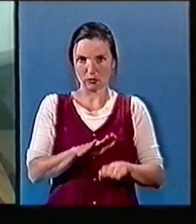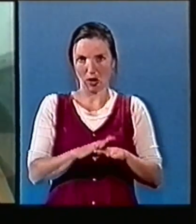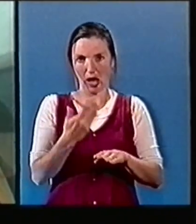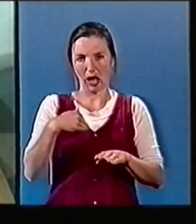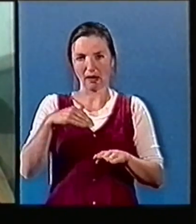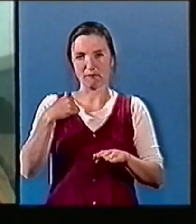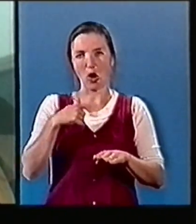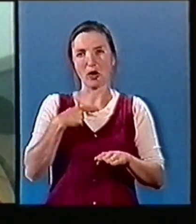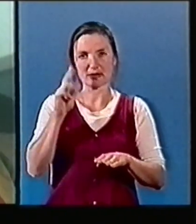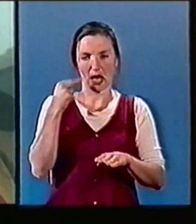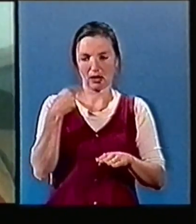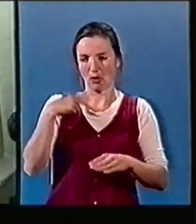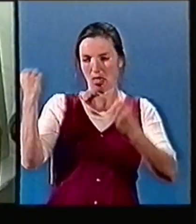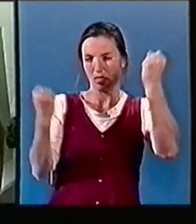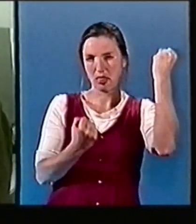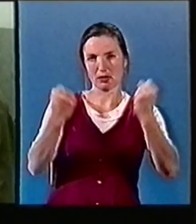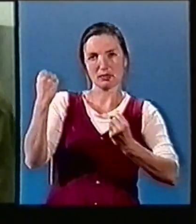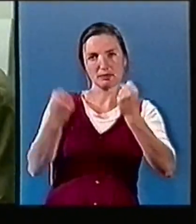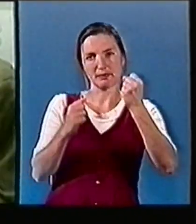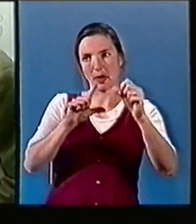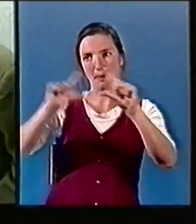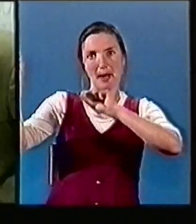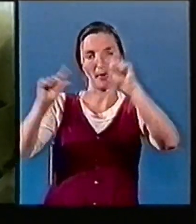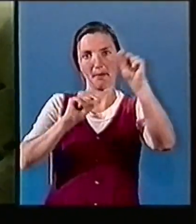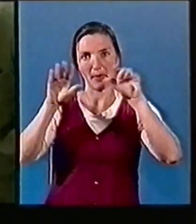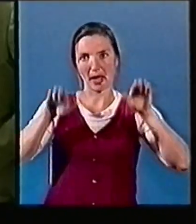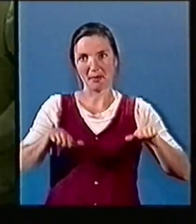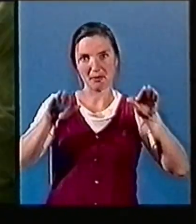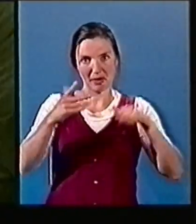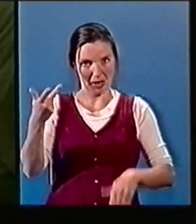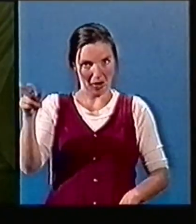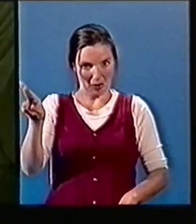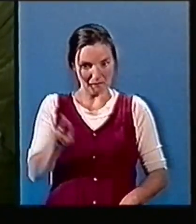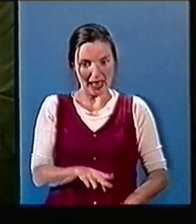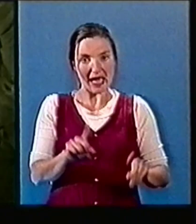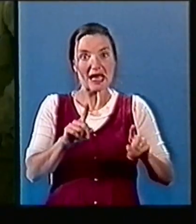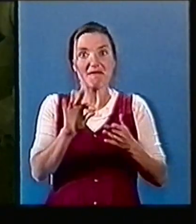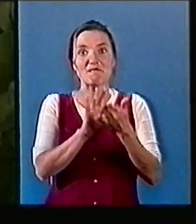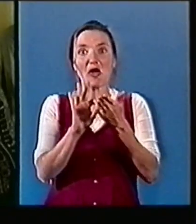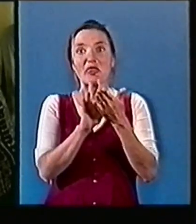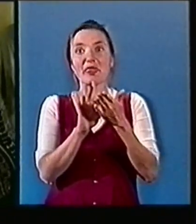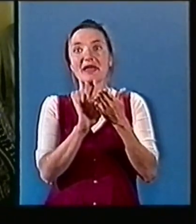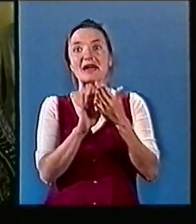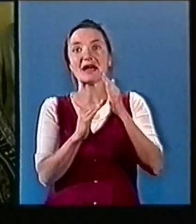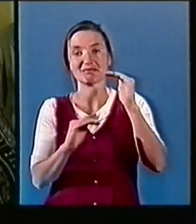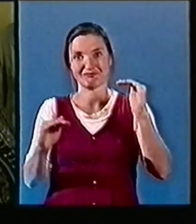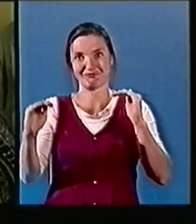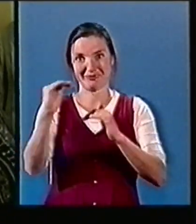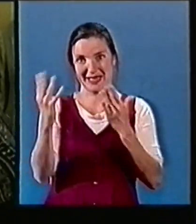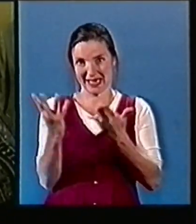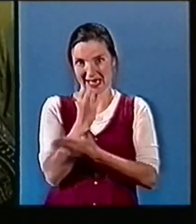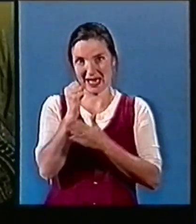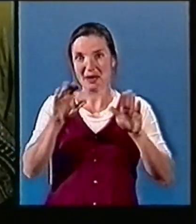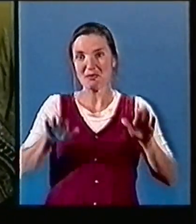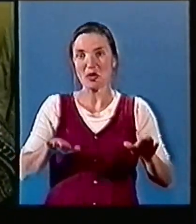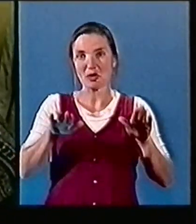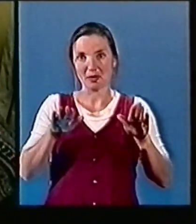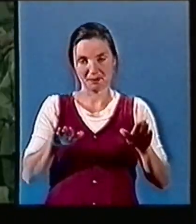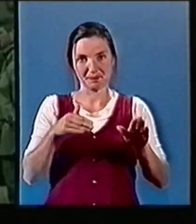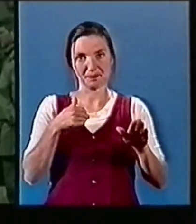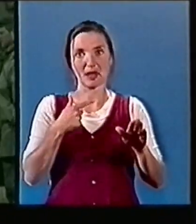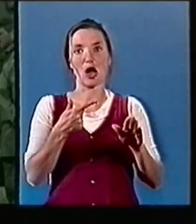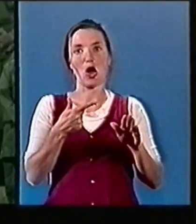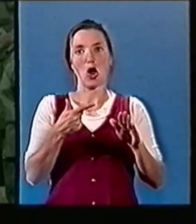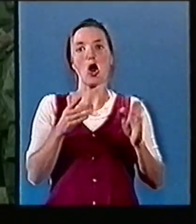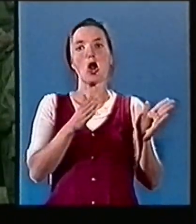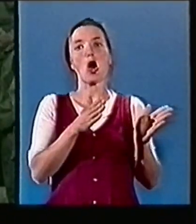nettoyés par les serbes et qui pourraient bien avoir un maire musulman. Organisées par l'OSCE, l'Organisation pour la Sécurité et